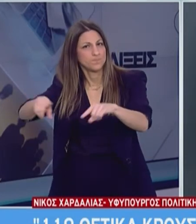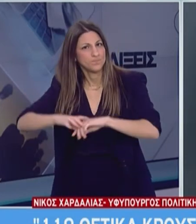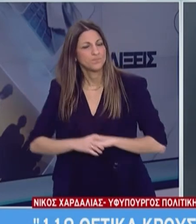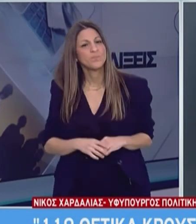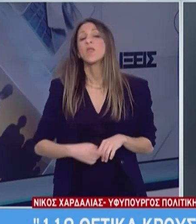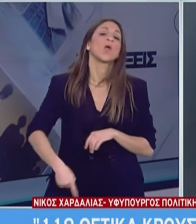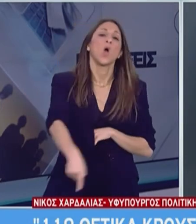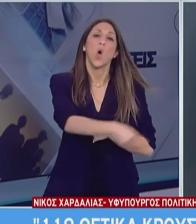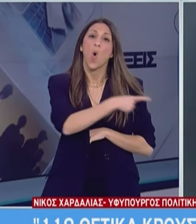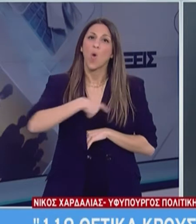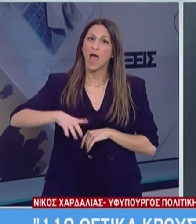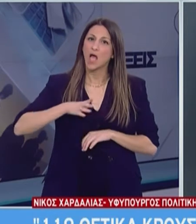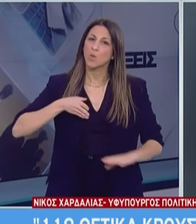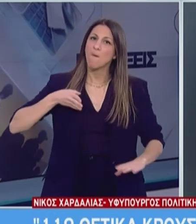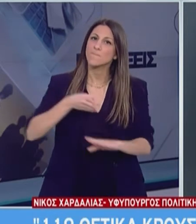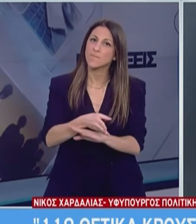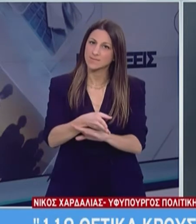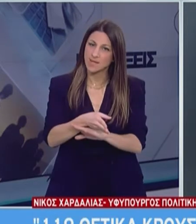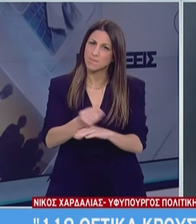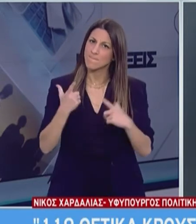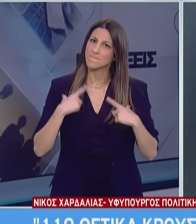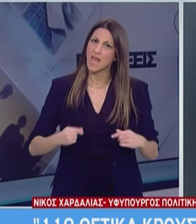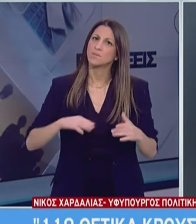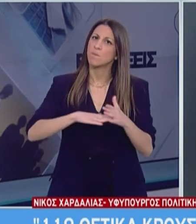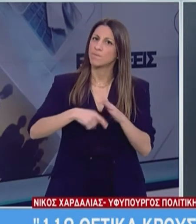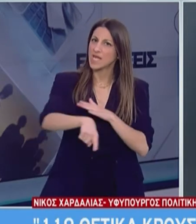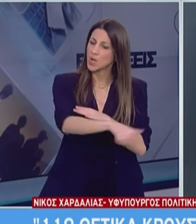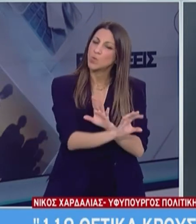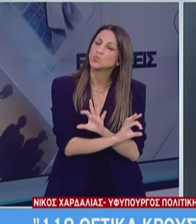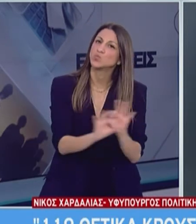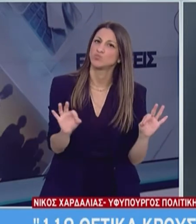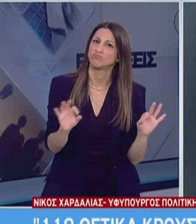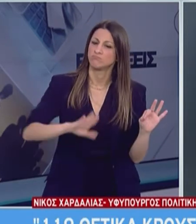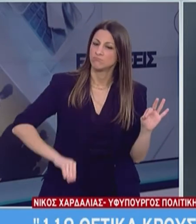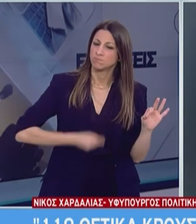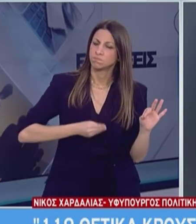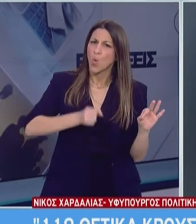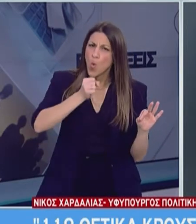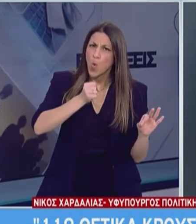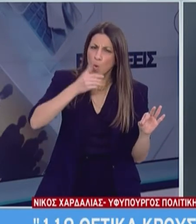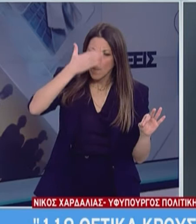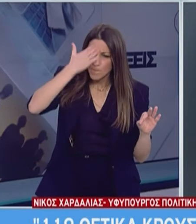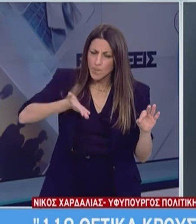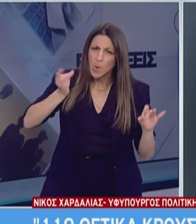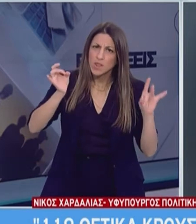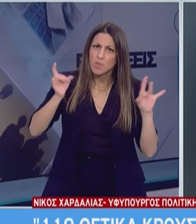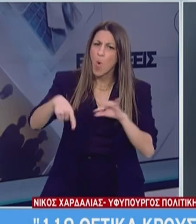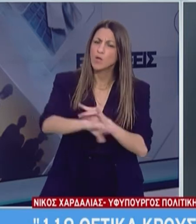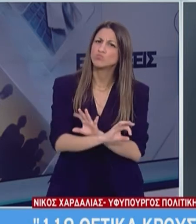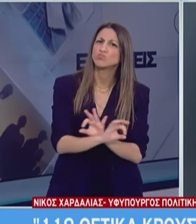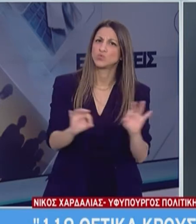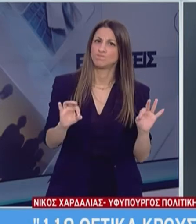όλοι μα όλοι επιβαίνονται στο πλοίο είναι πολύ καλά και χωρίς συμπτώματα και δεν πρέπει να υπάρχει καμία ανησυχία για την εξέλιξη της υγείας τους.